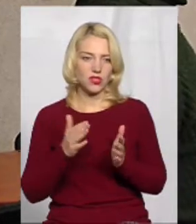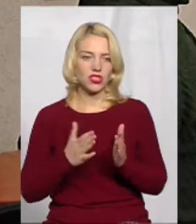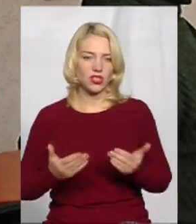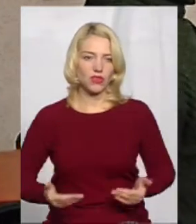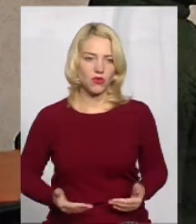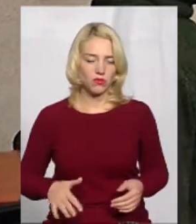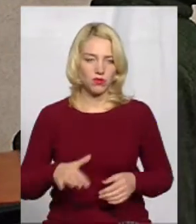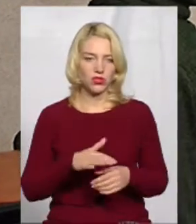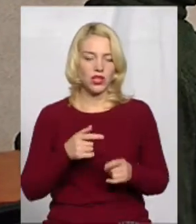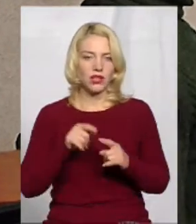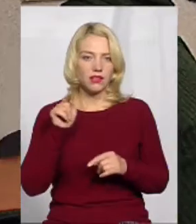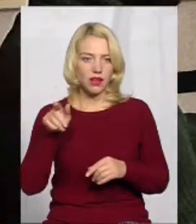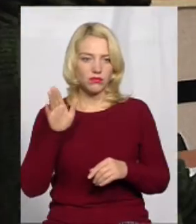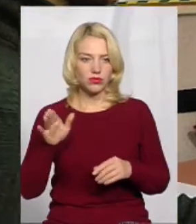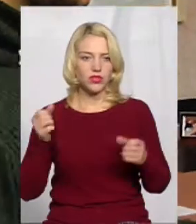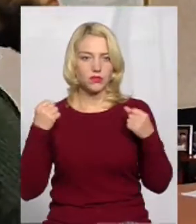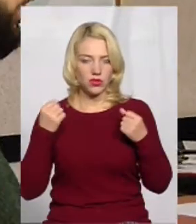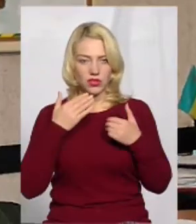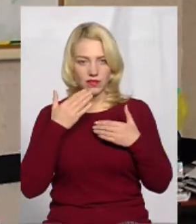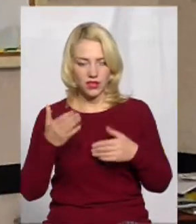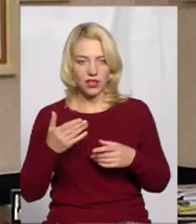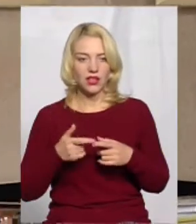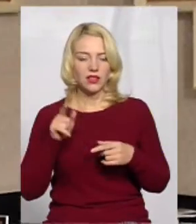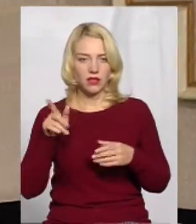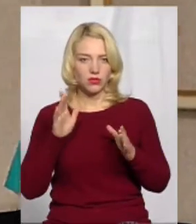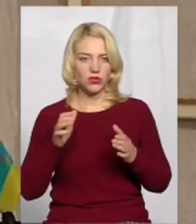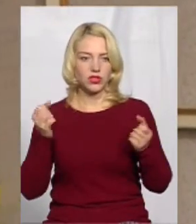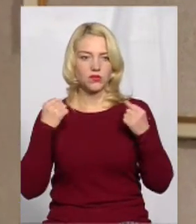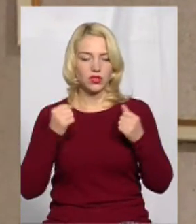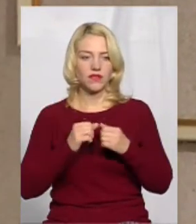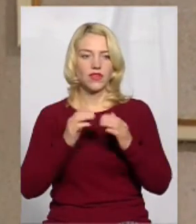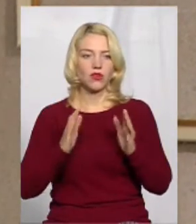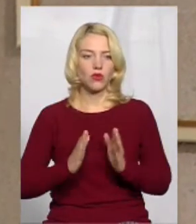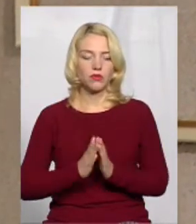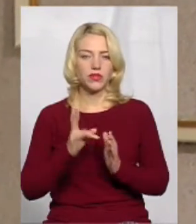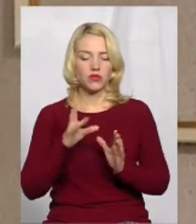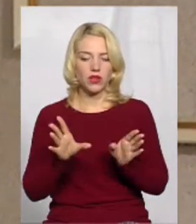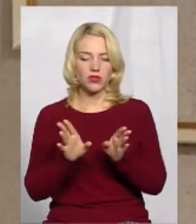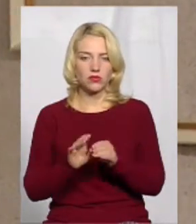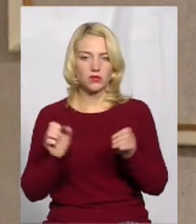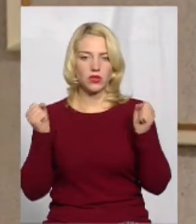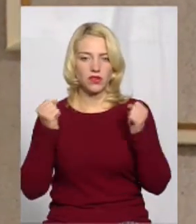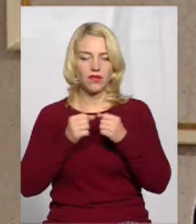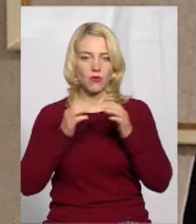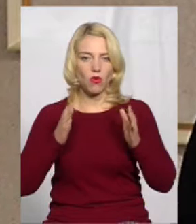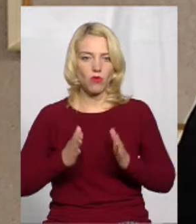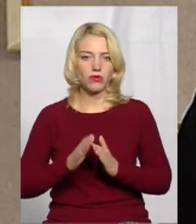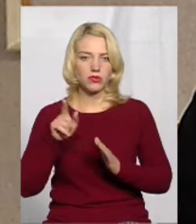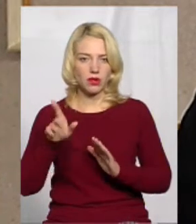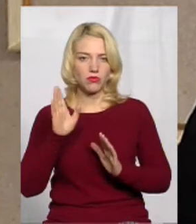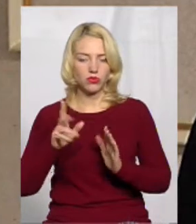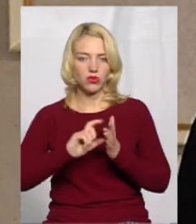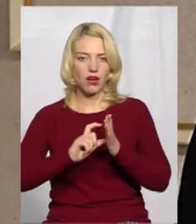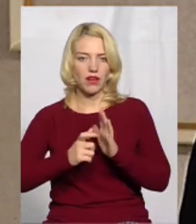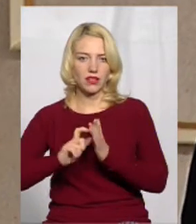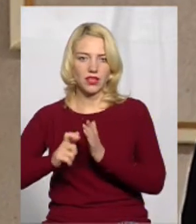щось спортивно? Так, буде, наскільки нам відомо, там буде спортивний комплекс, але разом з спортивним комплексом там будуть і квартири. А